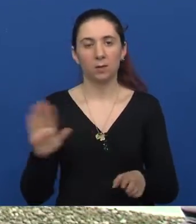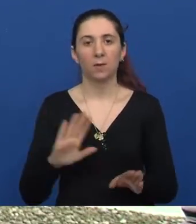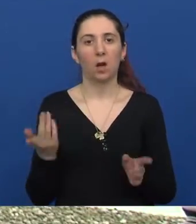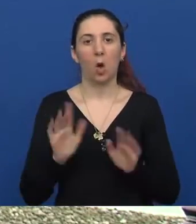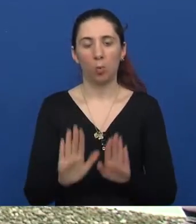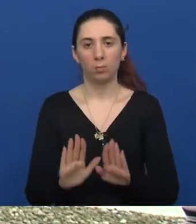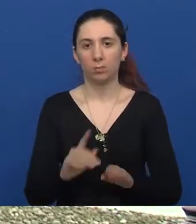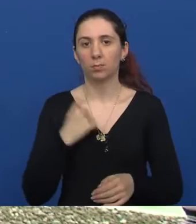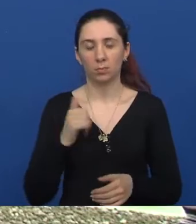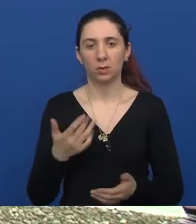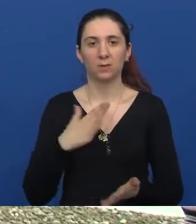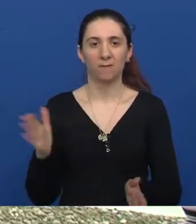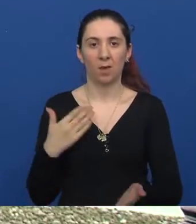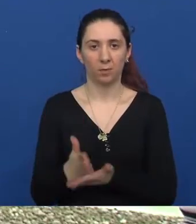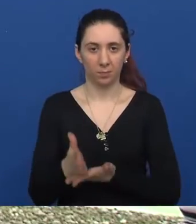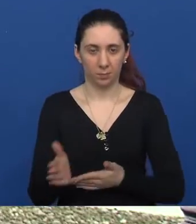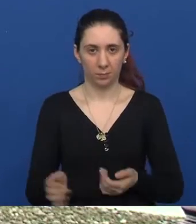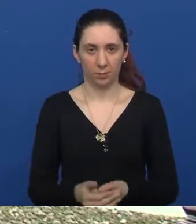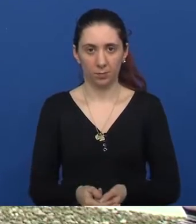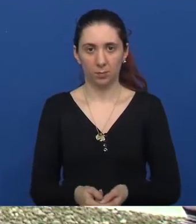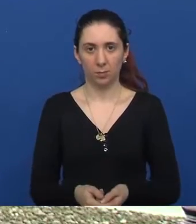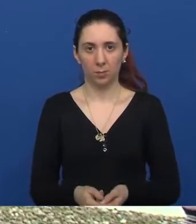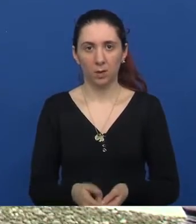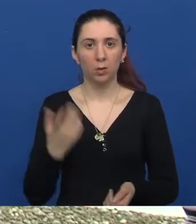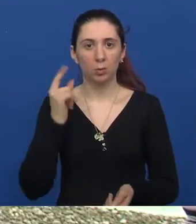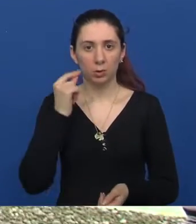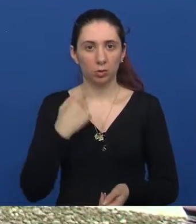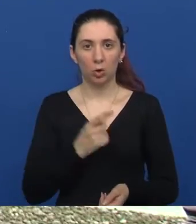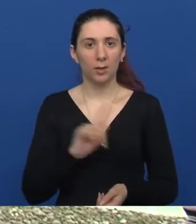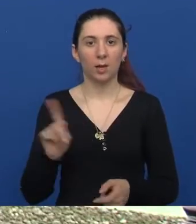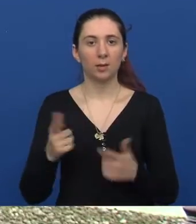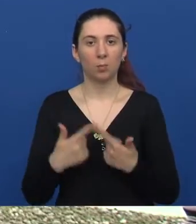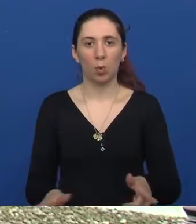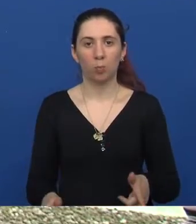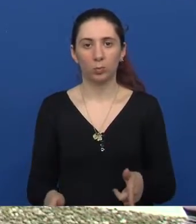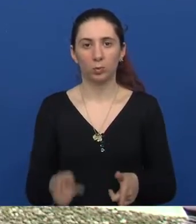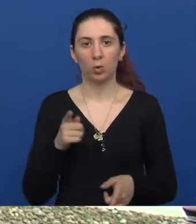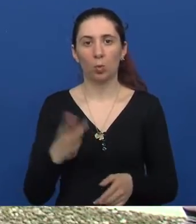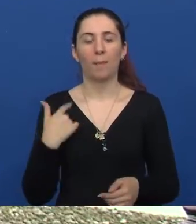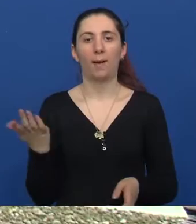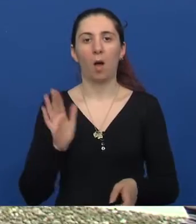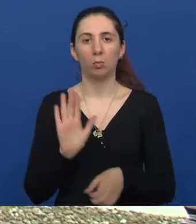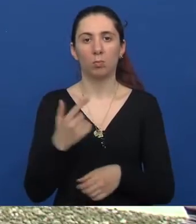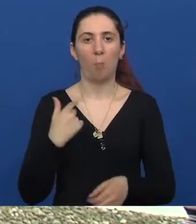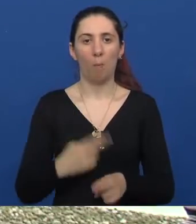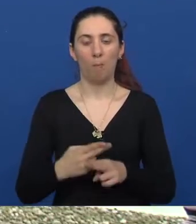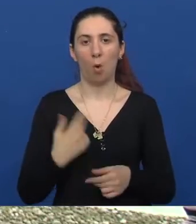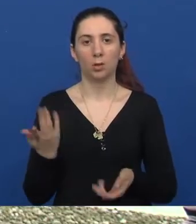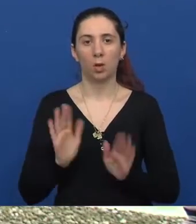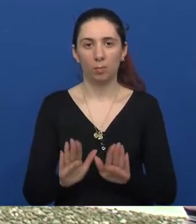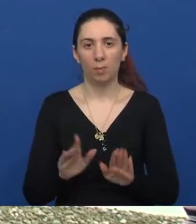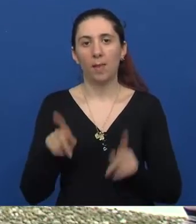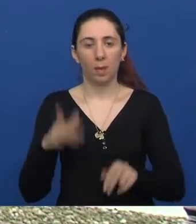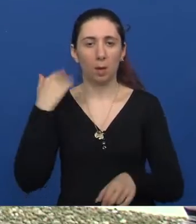uspjela se to sve izburati. Baš, što se tiče dečke, nikad nisam dopustila da me to sputava. Bilo je